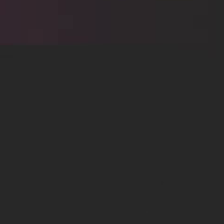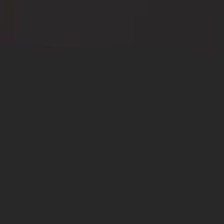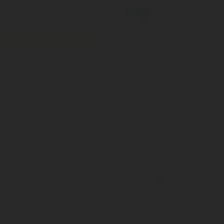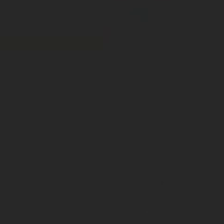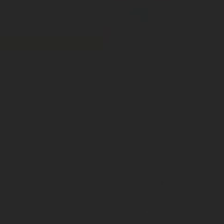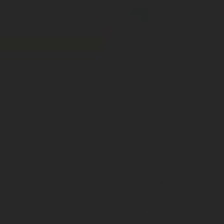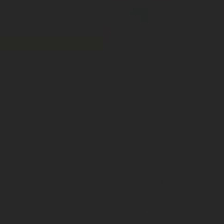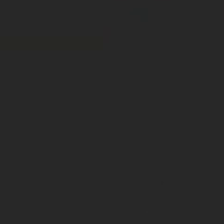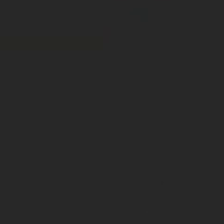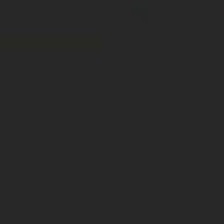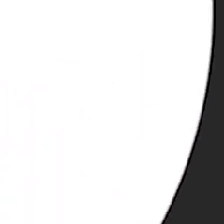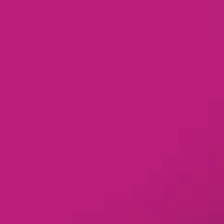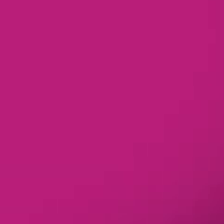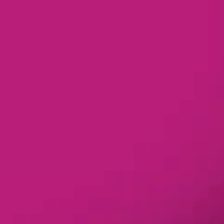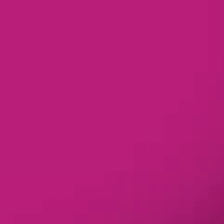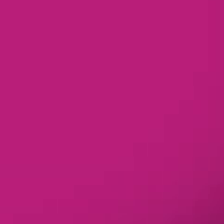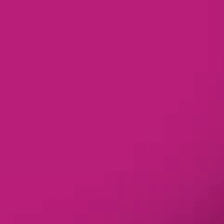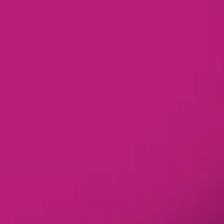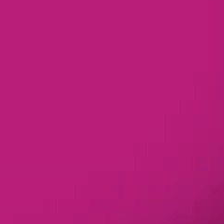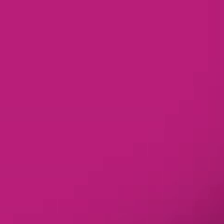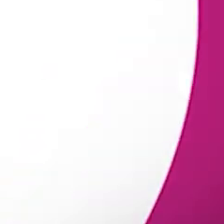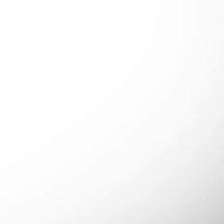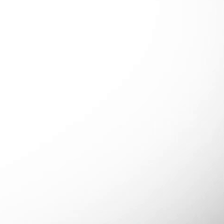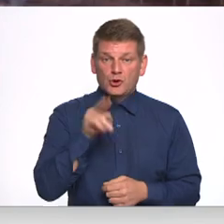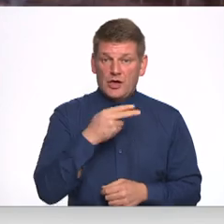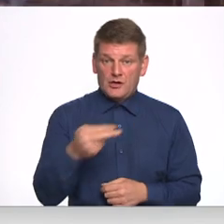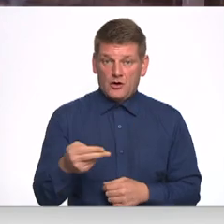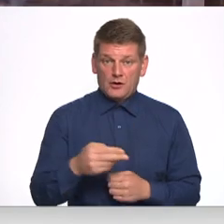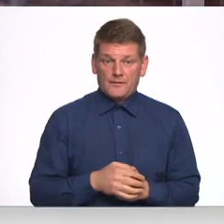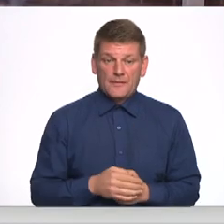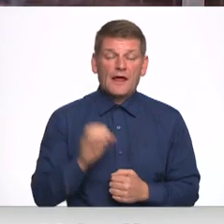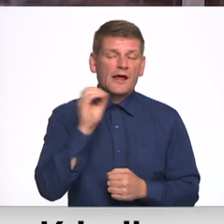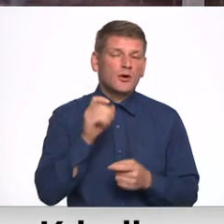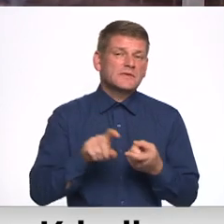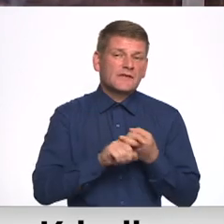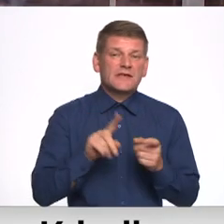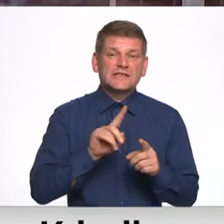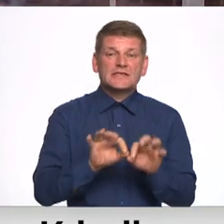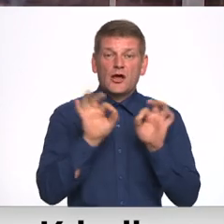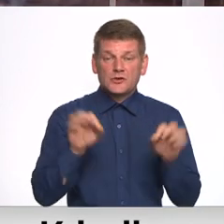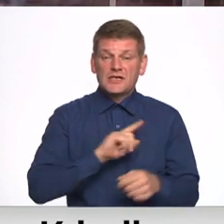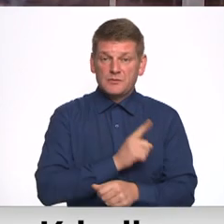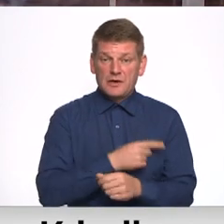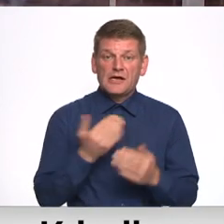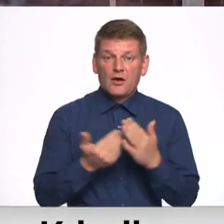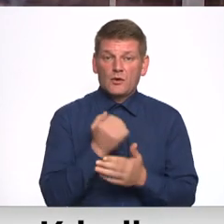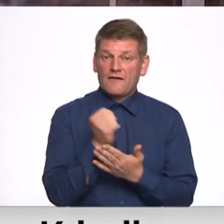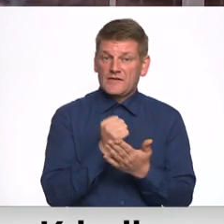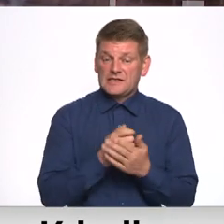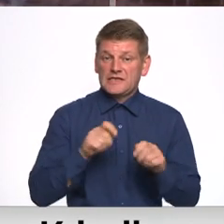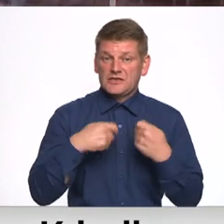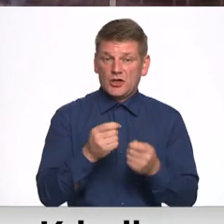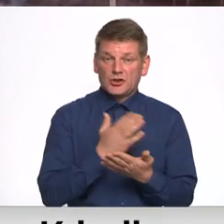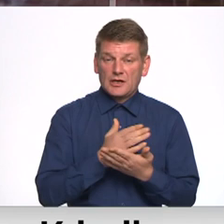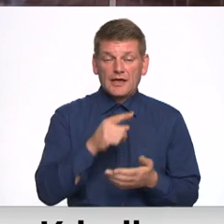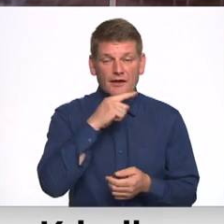Re! Viss ēters ir te! Bet Eiropas Savienībā ir stājusies spēkā jaunā vīzisniegšanas kārtība